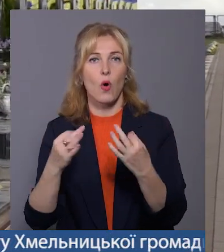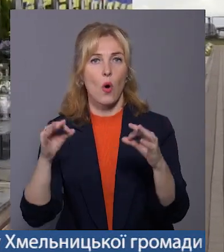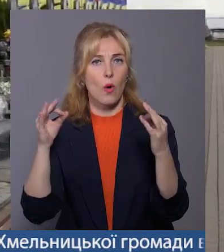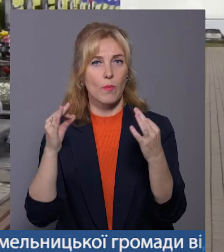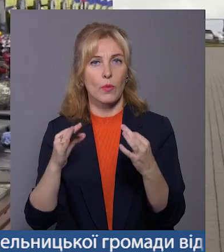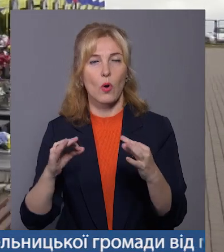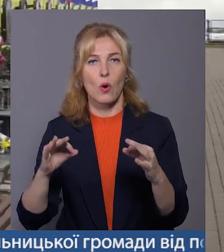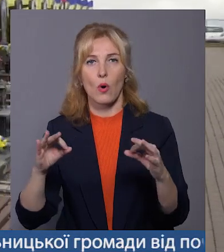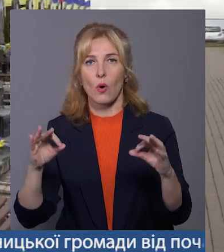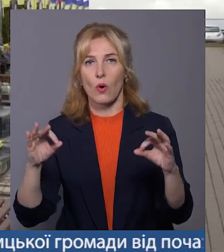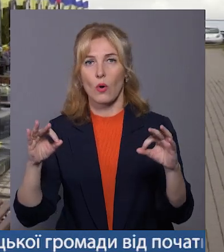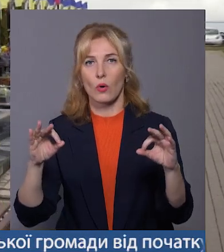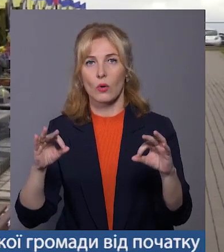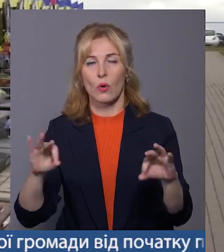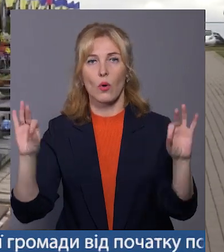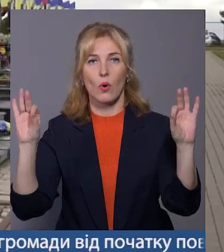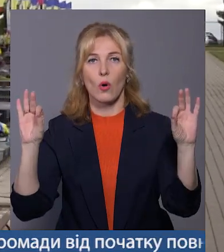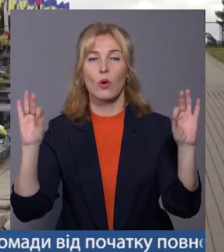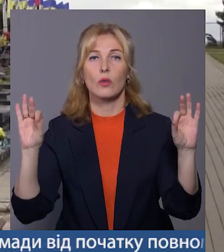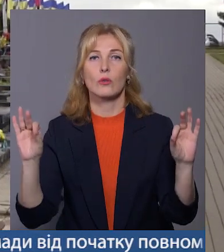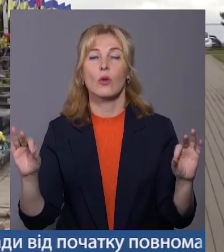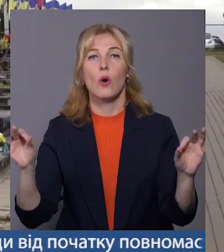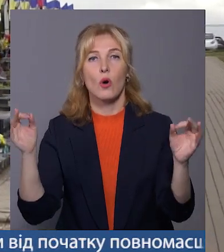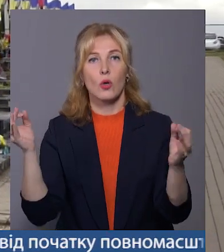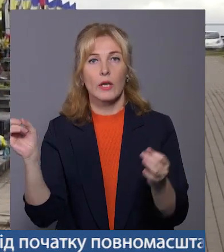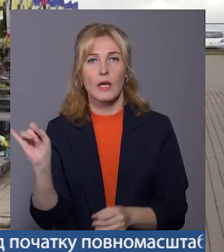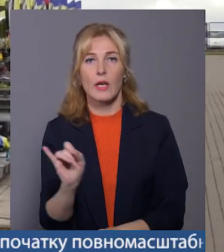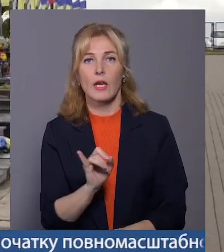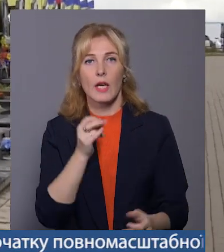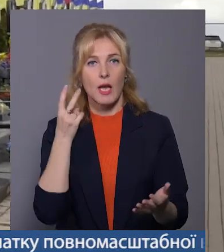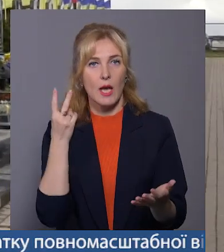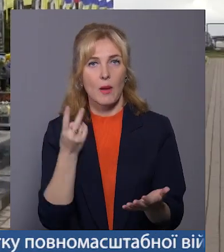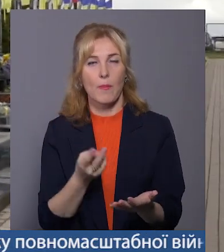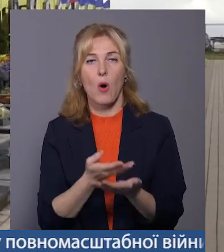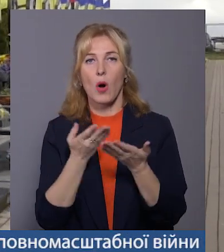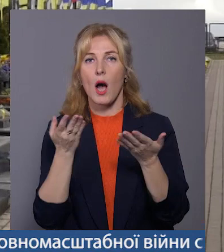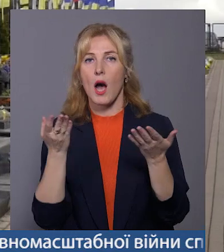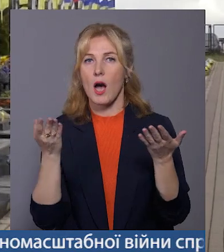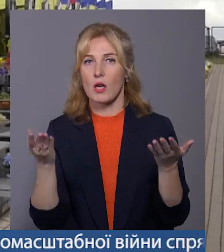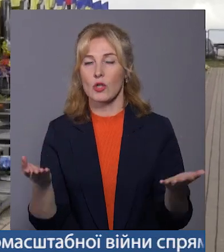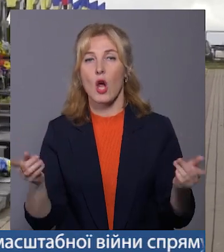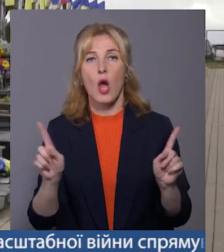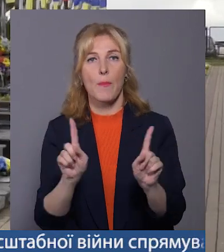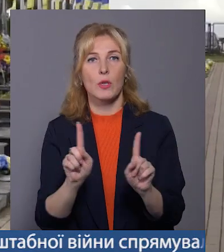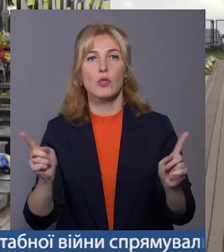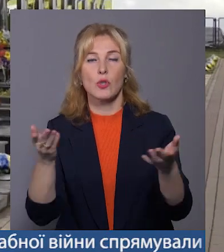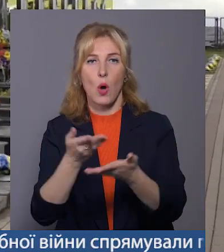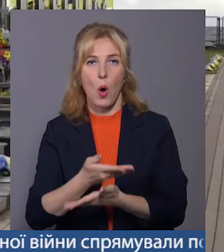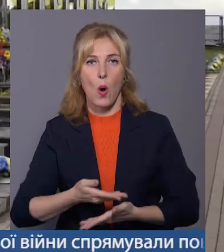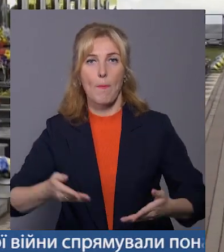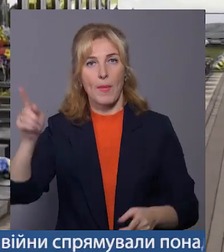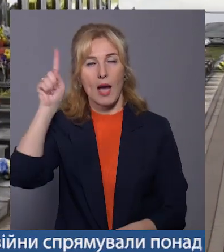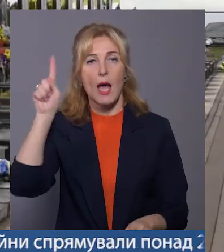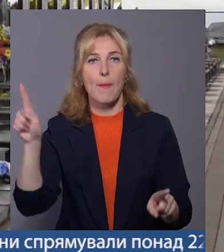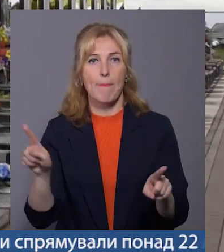свободу і покажем, що